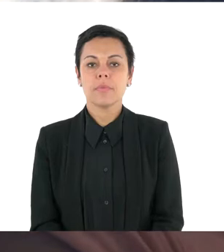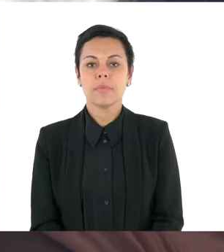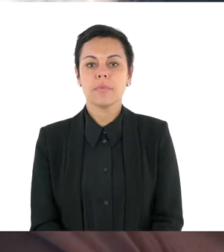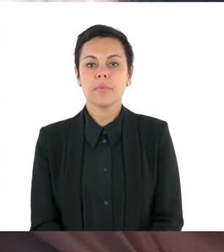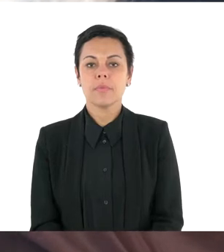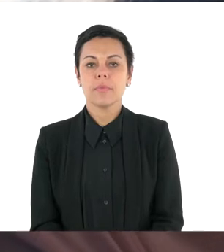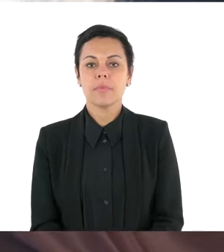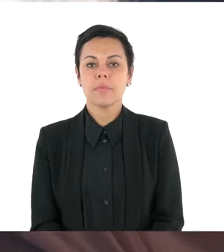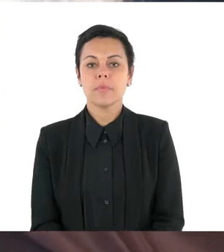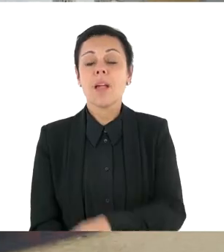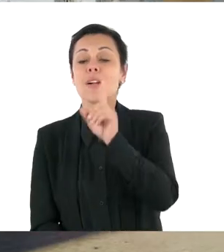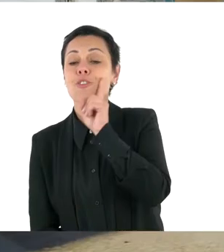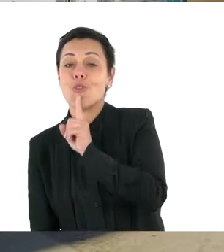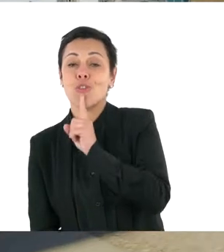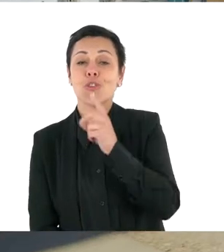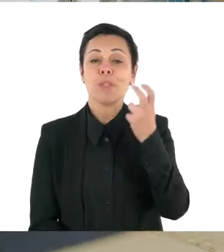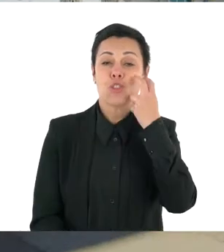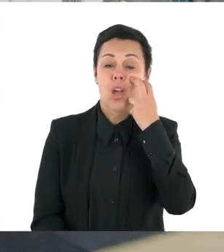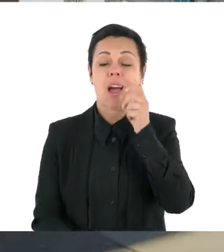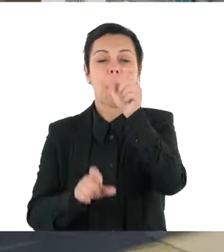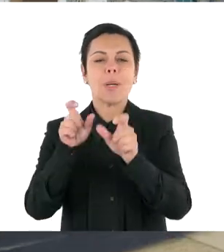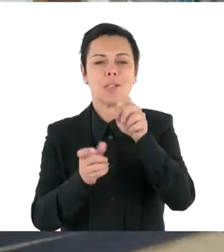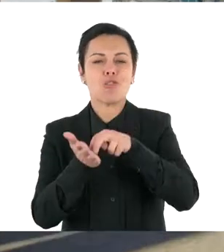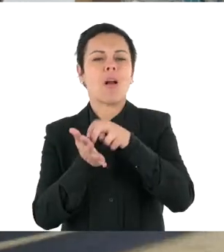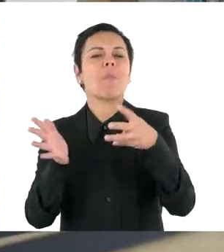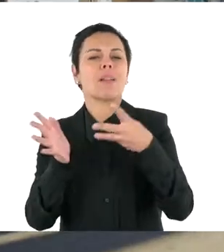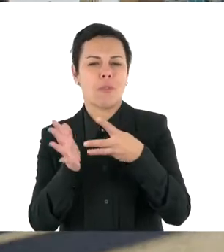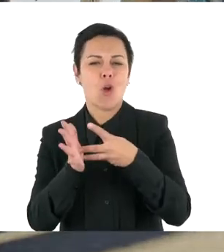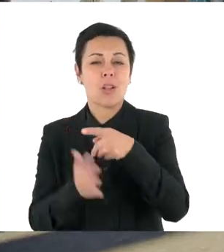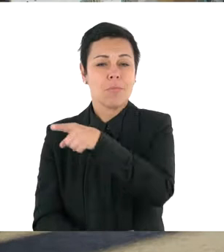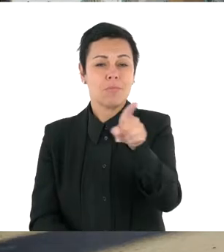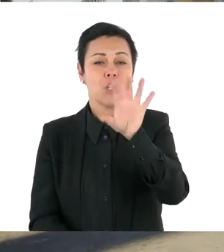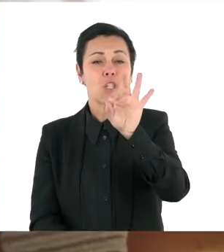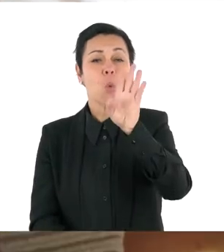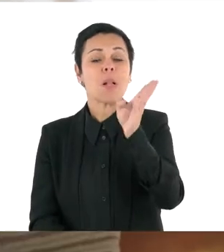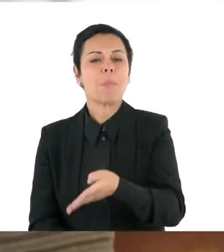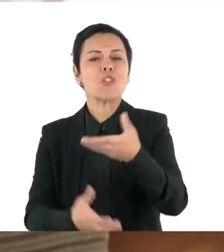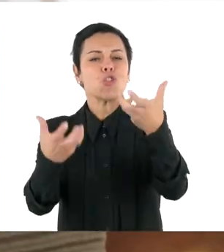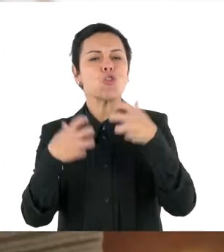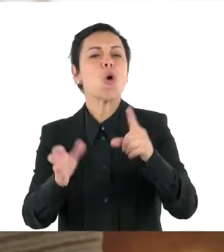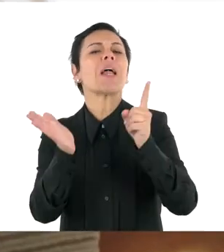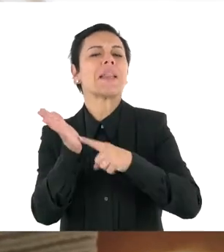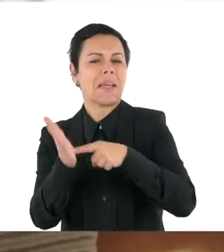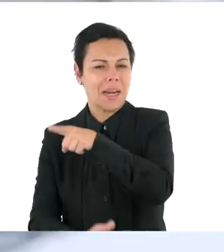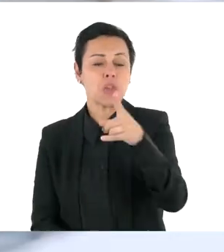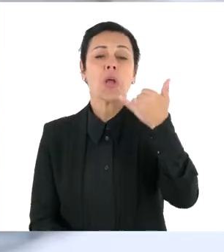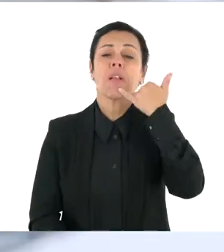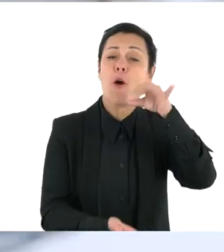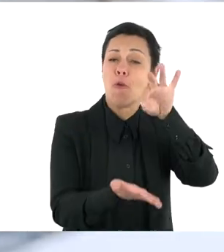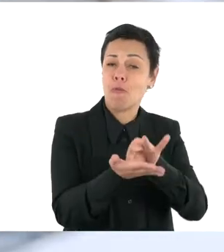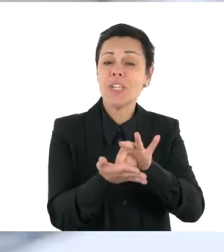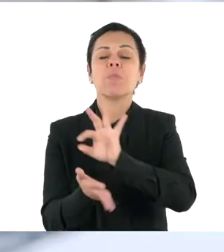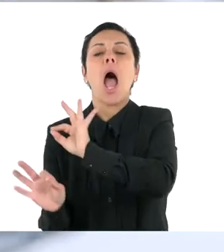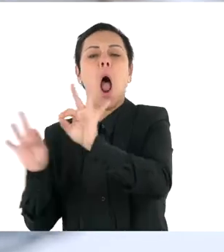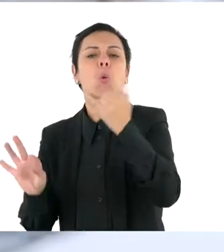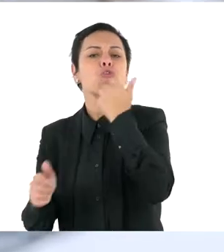Se sei un utente sordo, cieco o hai gravi e riconosciute limitazioni della capacità di deambulazione, hai diritto a uno sconto del 50% sull